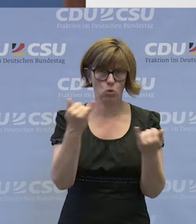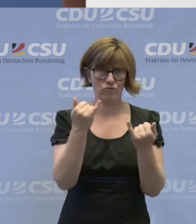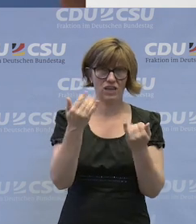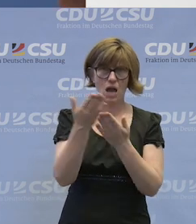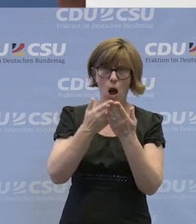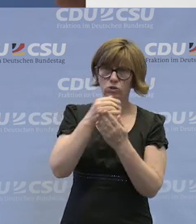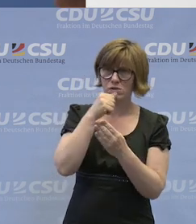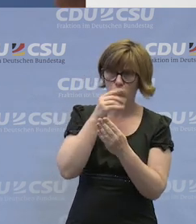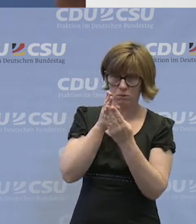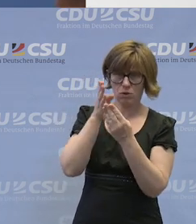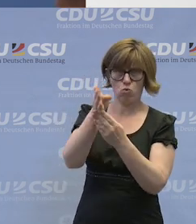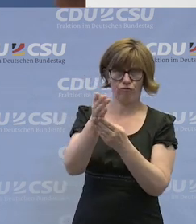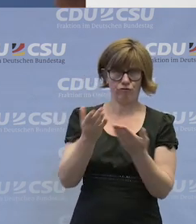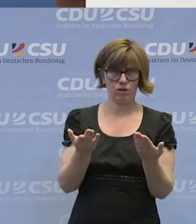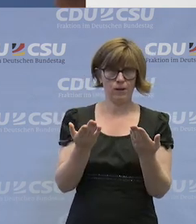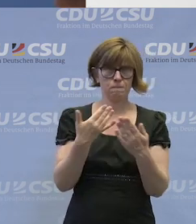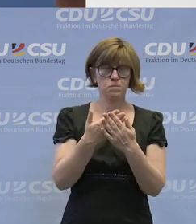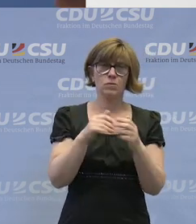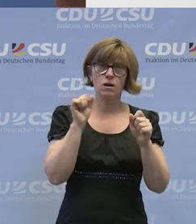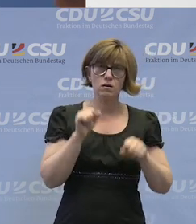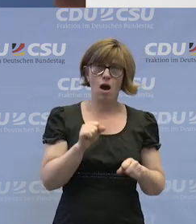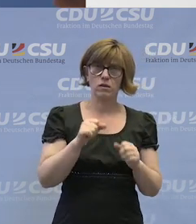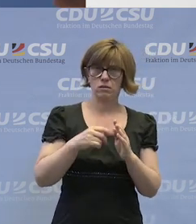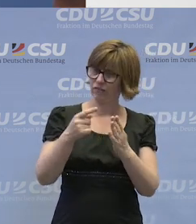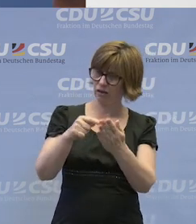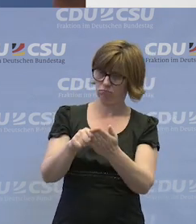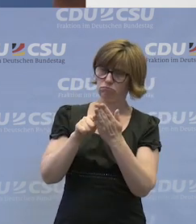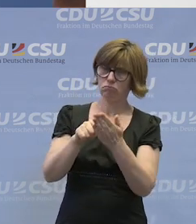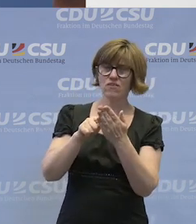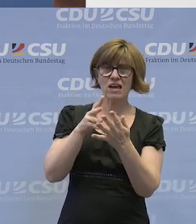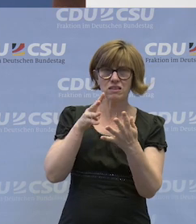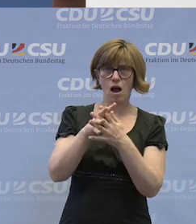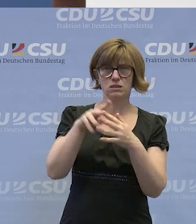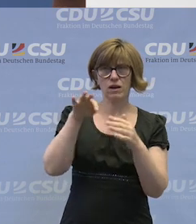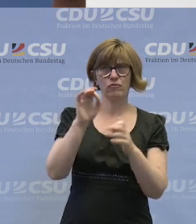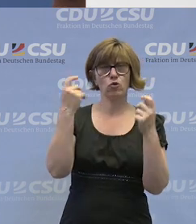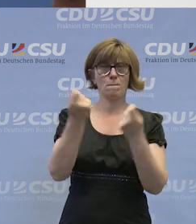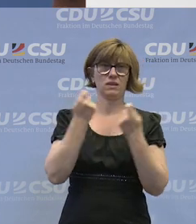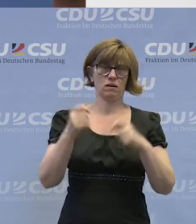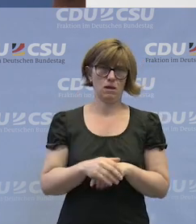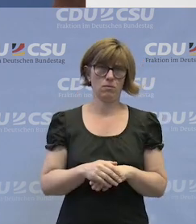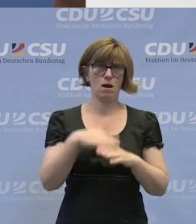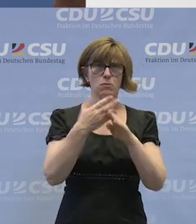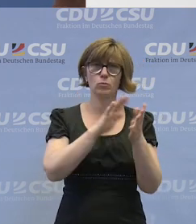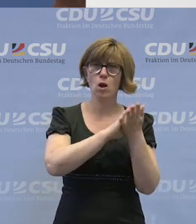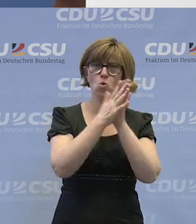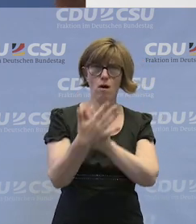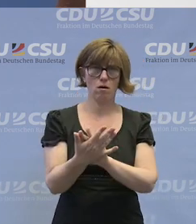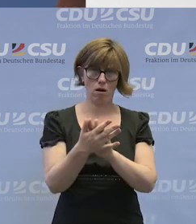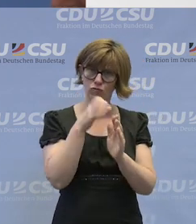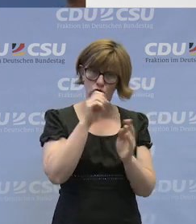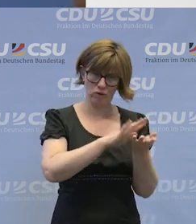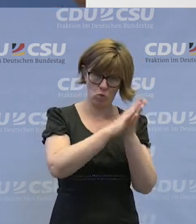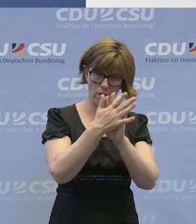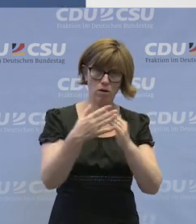Ausbildungsberufen, damit man auch lesbar, auch transparent ist für Betriebe. Also wenn es um Übergänge gehen soll,